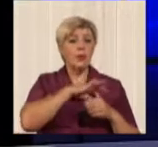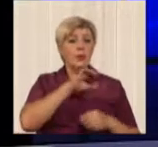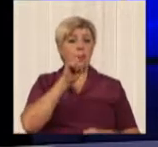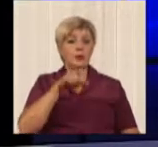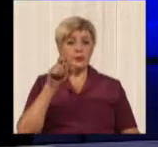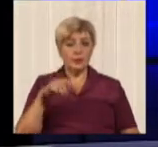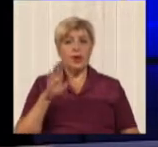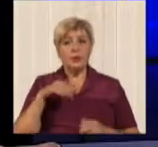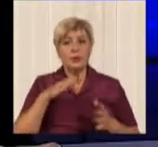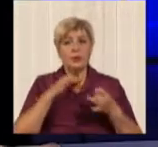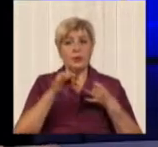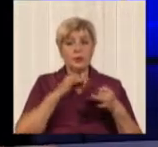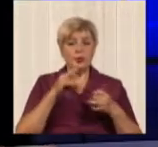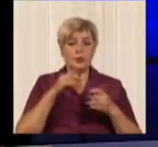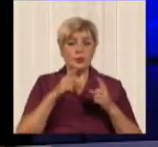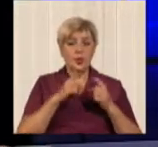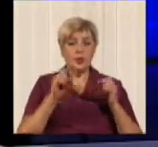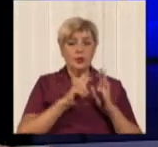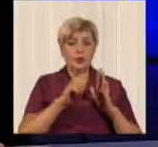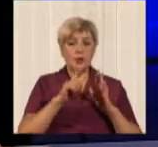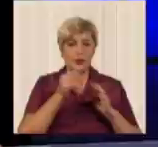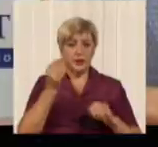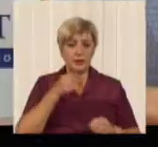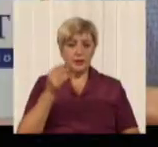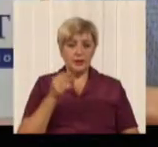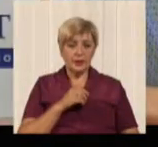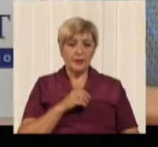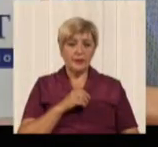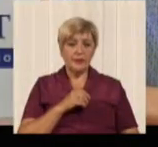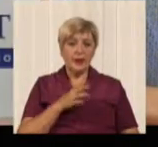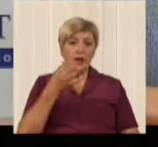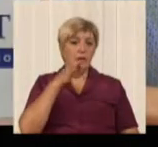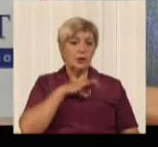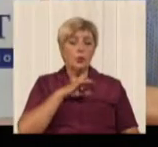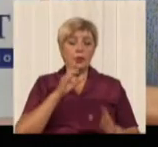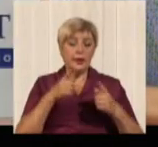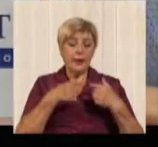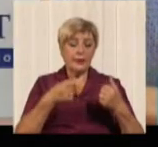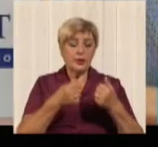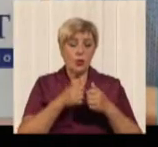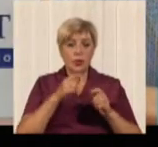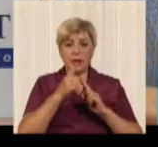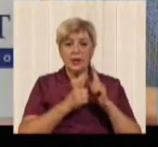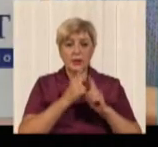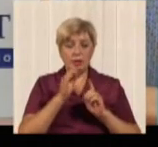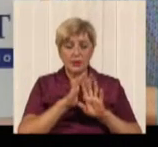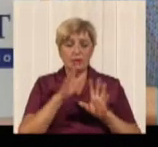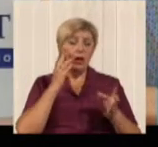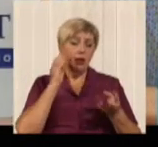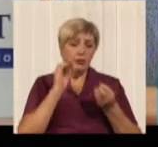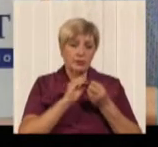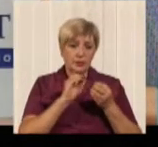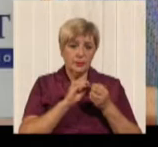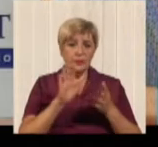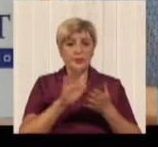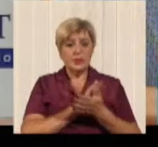Іваном до питання про проїзні квитки. Добре? Льготи категорії не міняються. Льготи категорії залишаються також